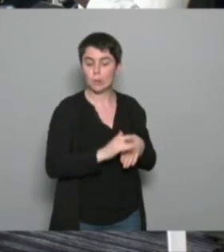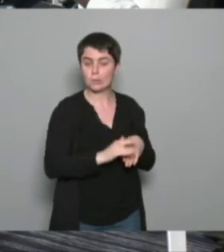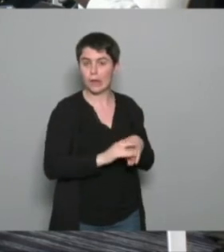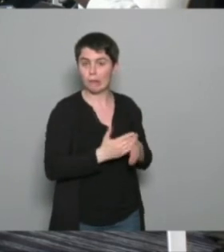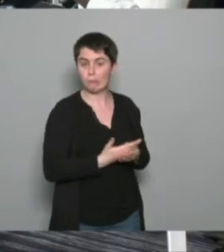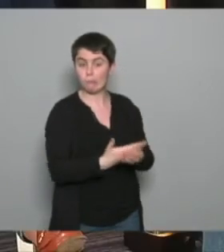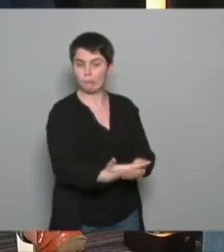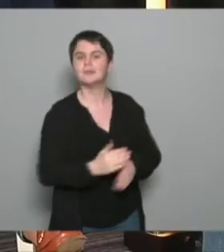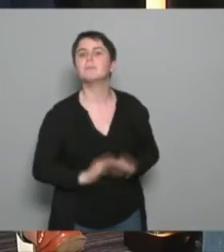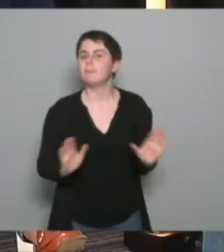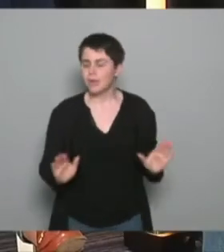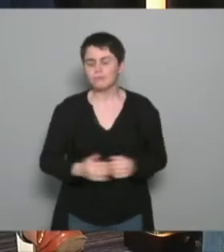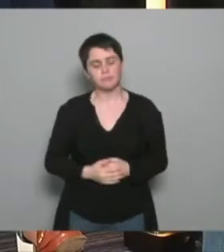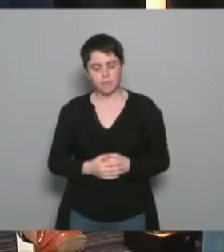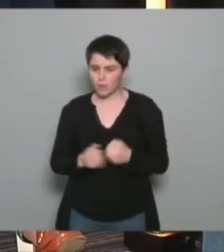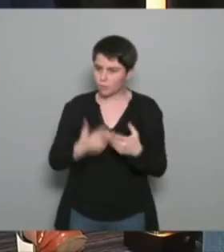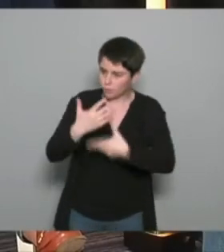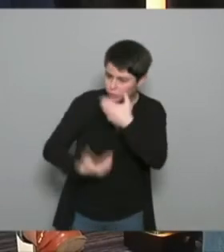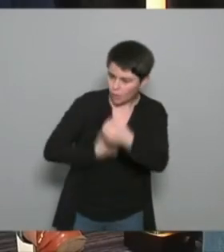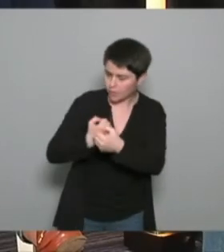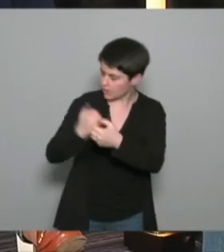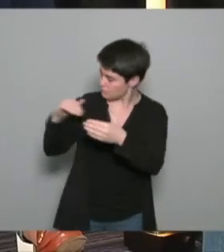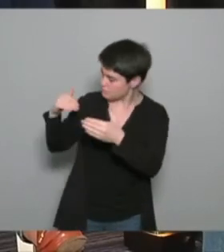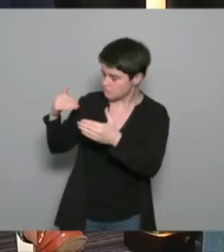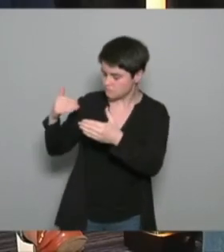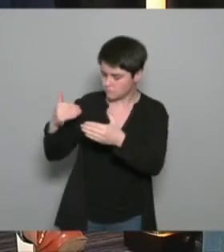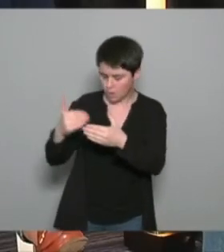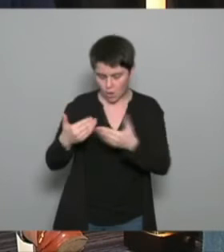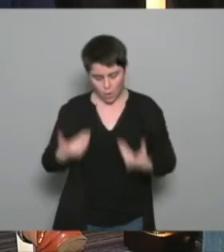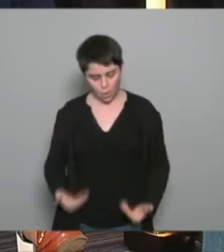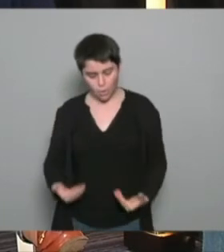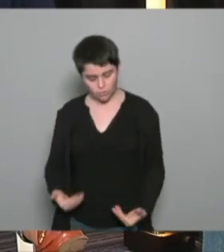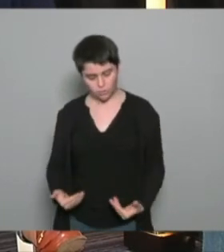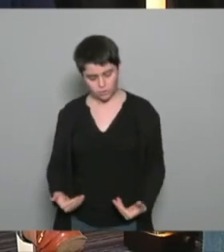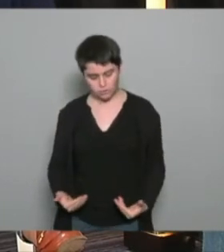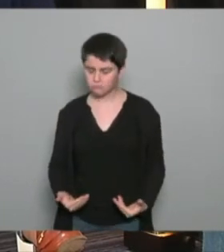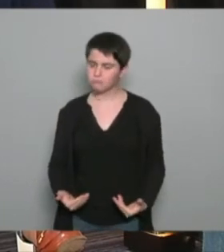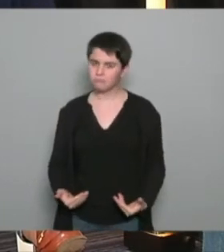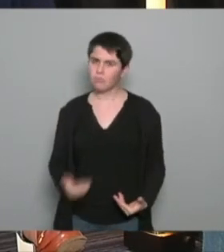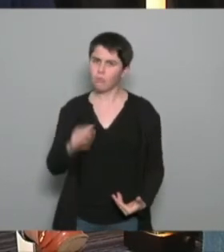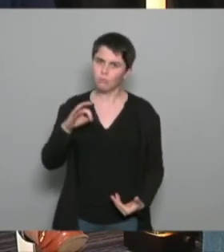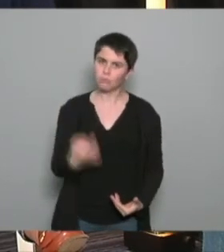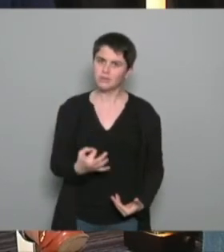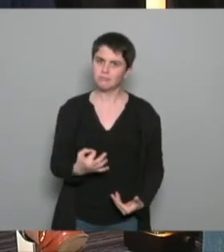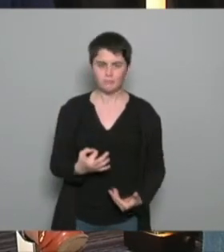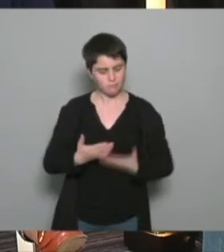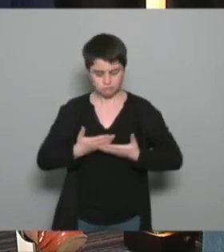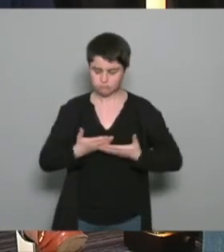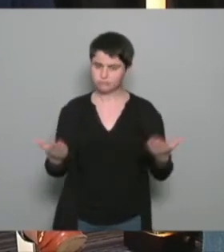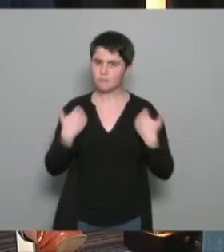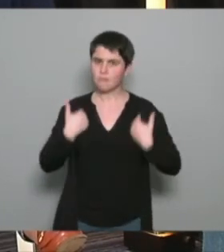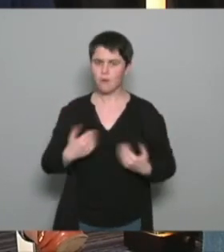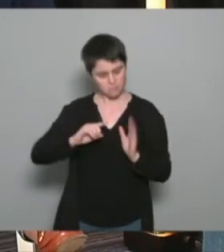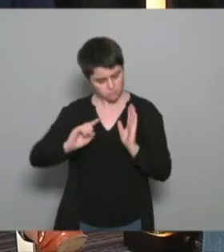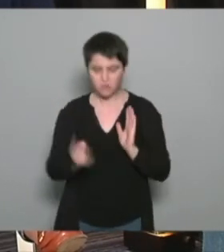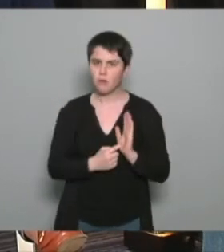et bien quelques années après je pense que là aujourd'hui je suis en mesure de dire que effectivement je suis légitime et